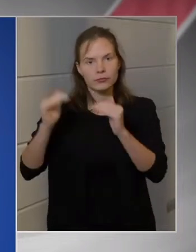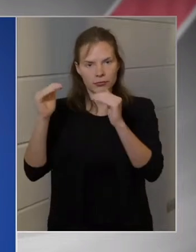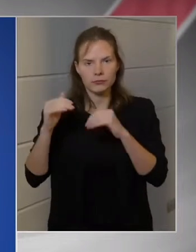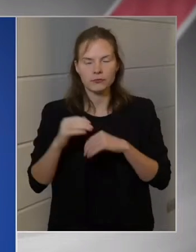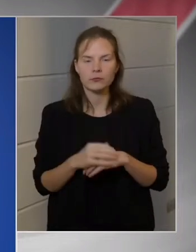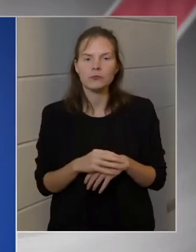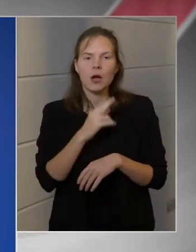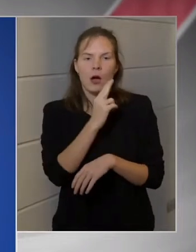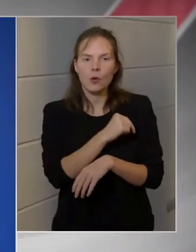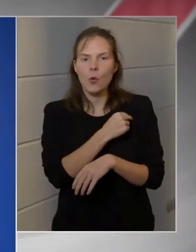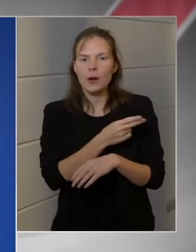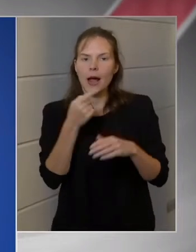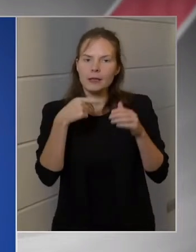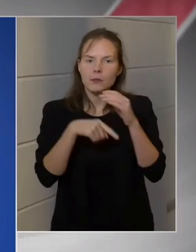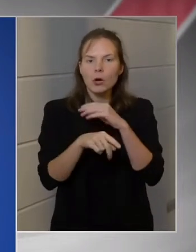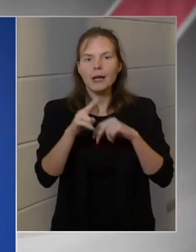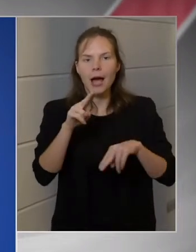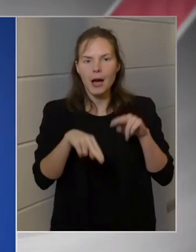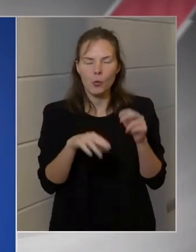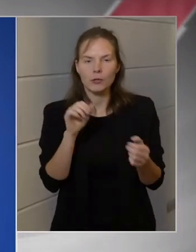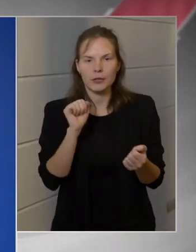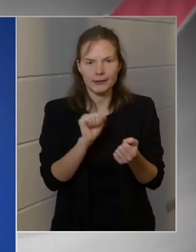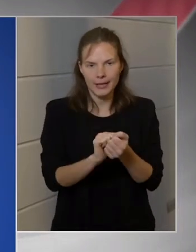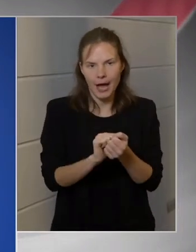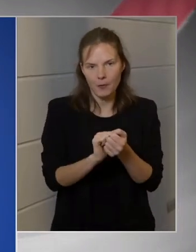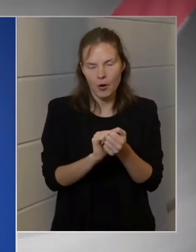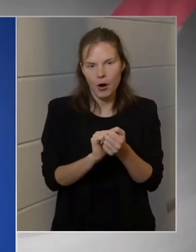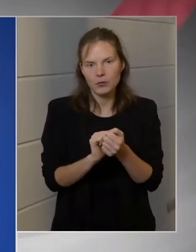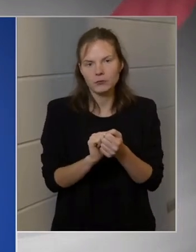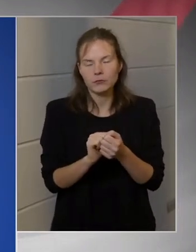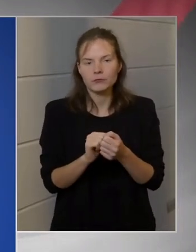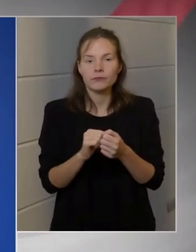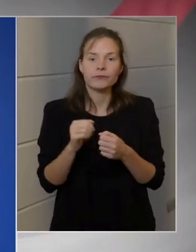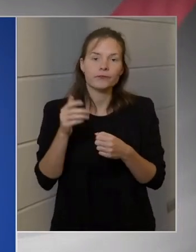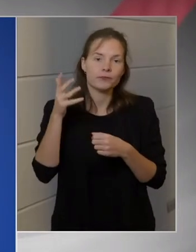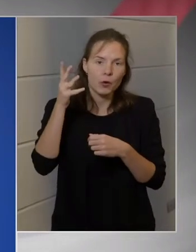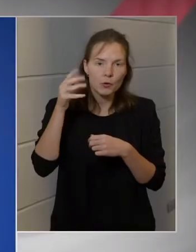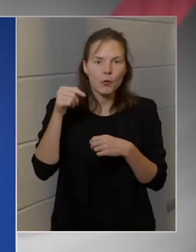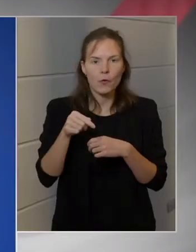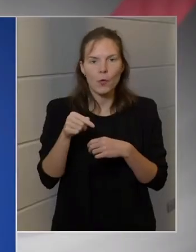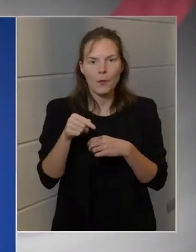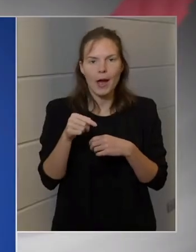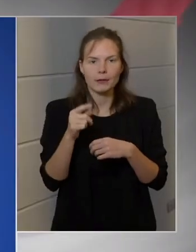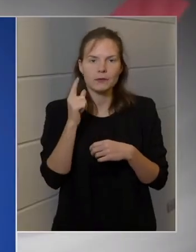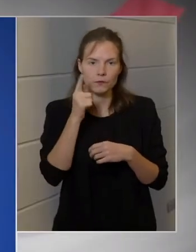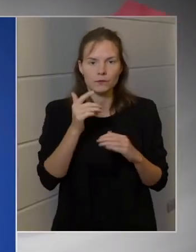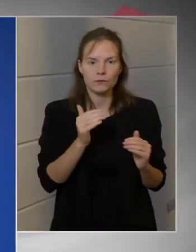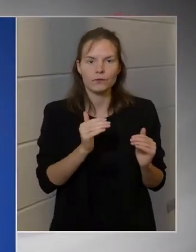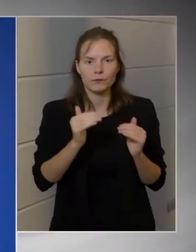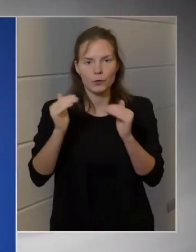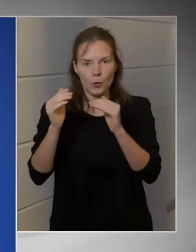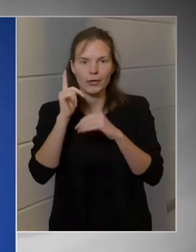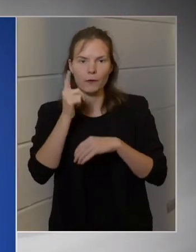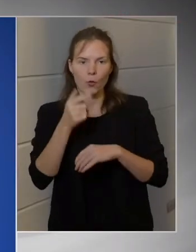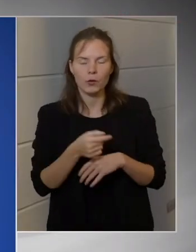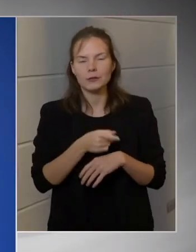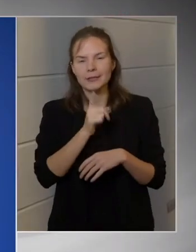kórházban ápoltak száma az előrejelzések szerint a korábbiaknál kisebb mértékben de nőni fog.